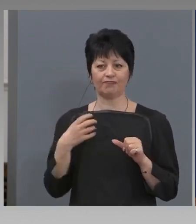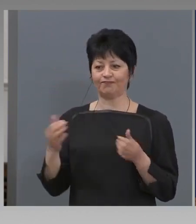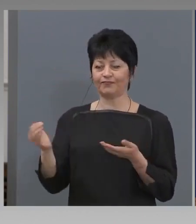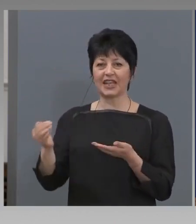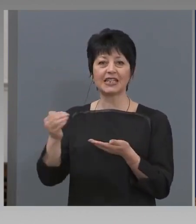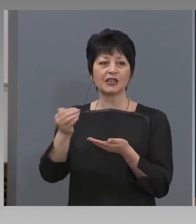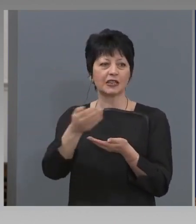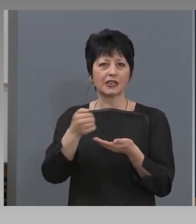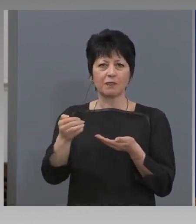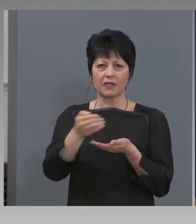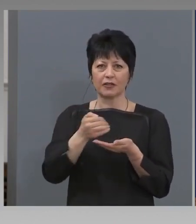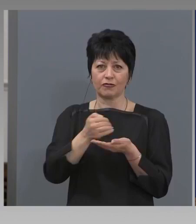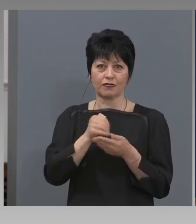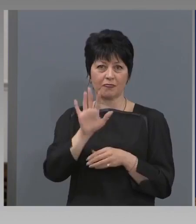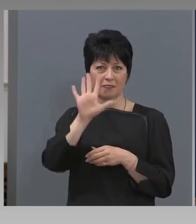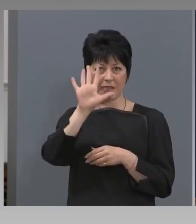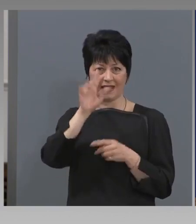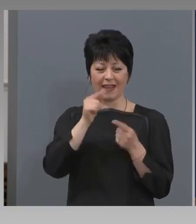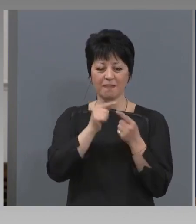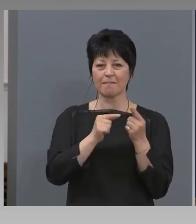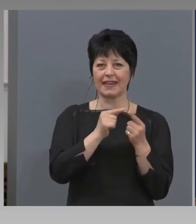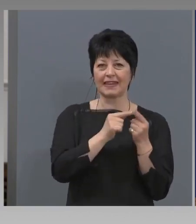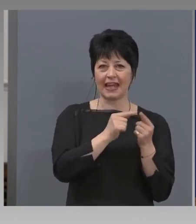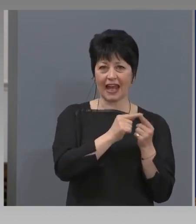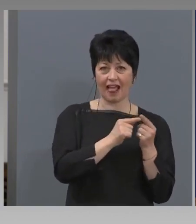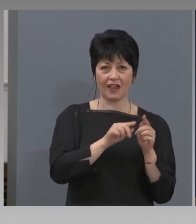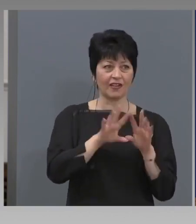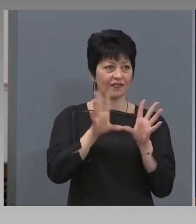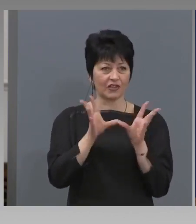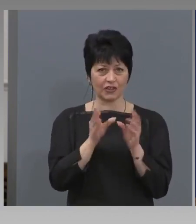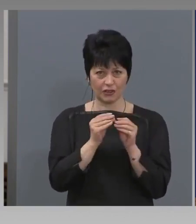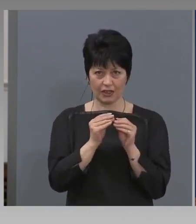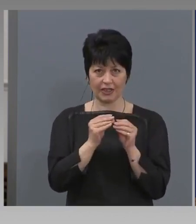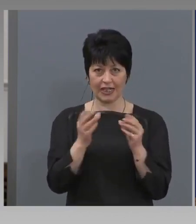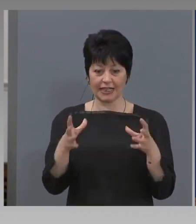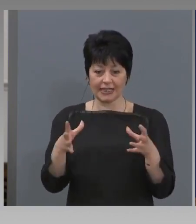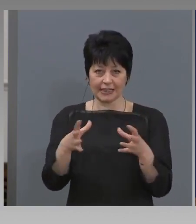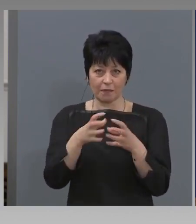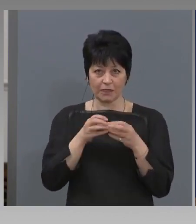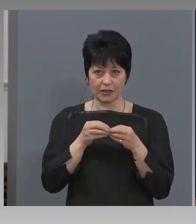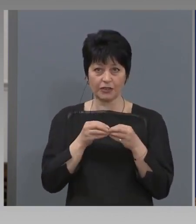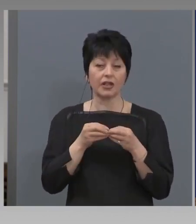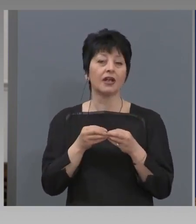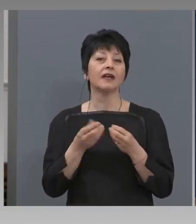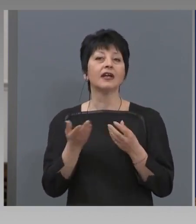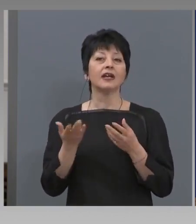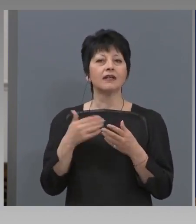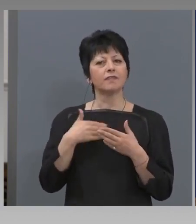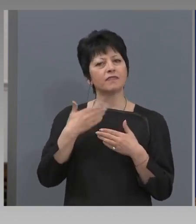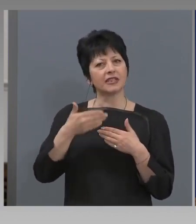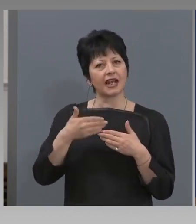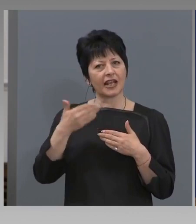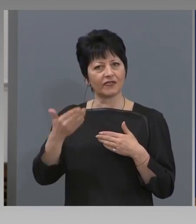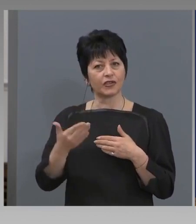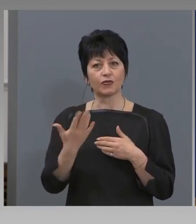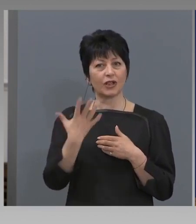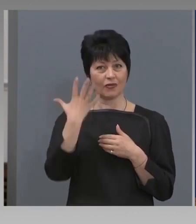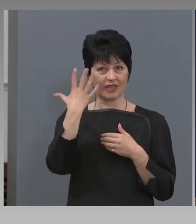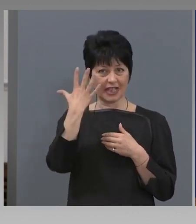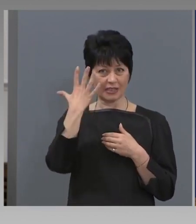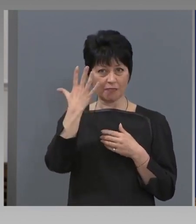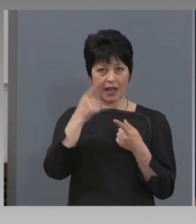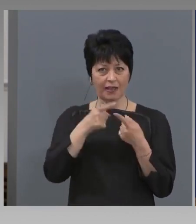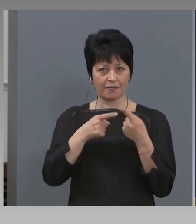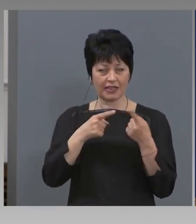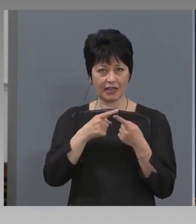5 материала, всички по 5 материала ги събираш и следваш, когато в тези 5 материала